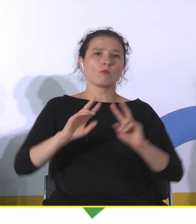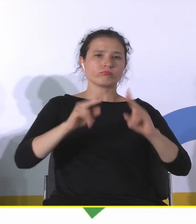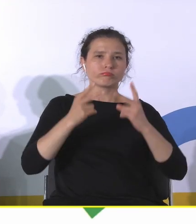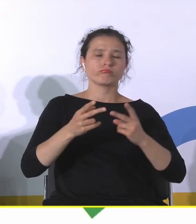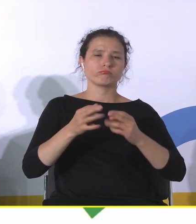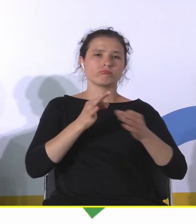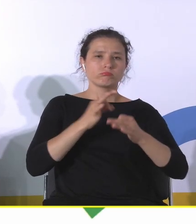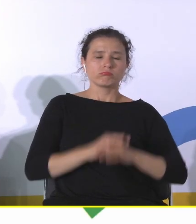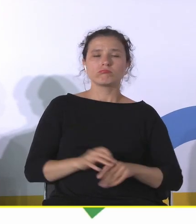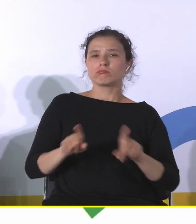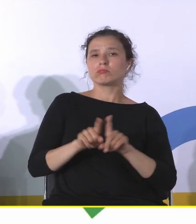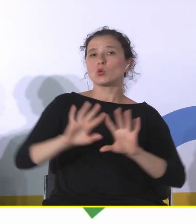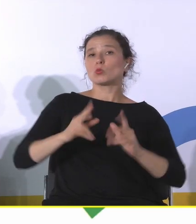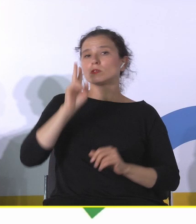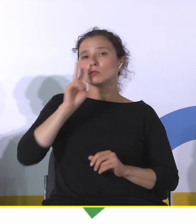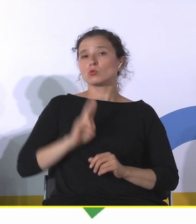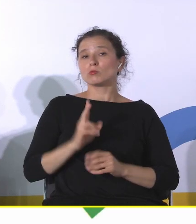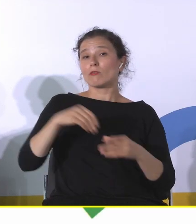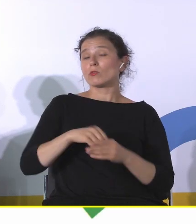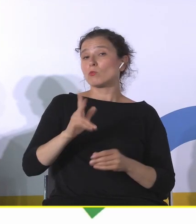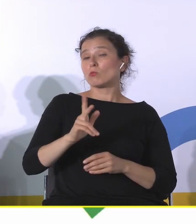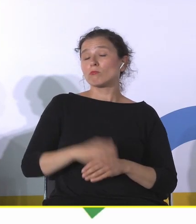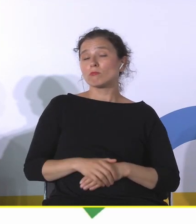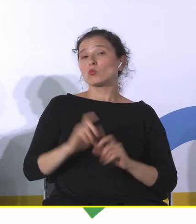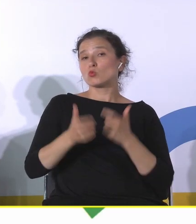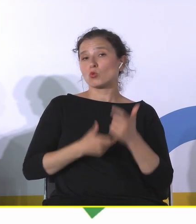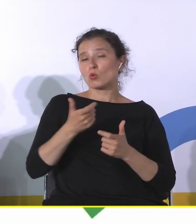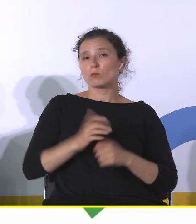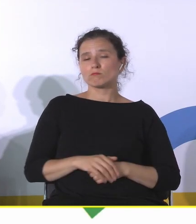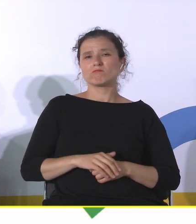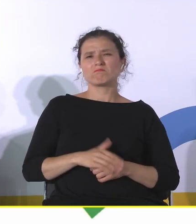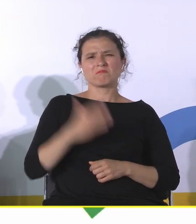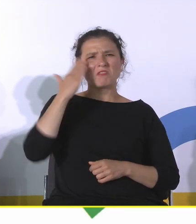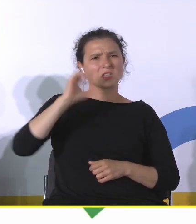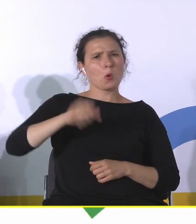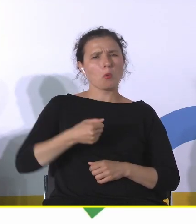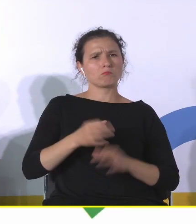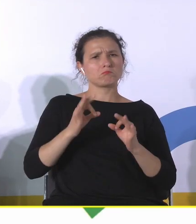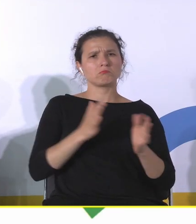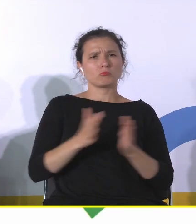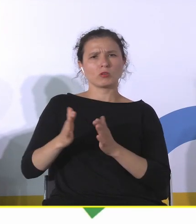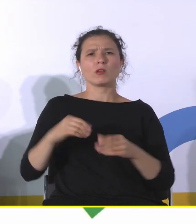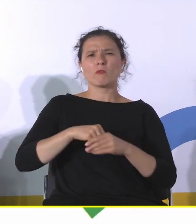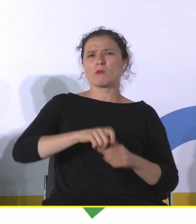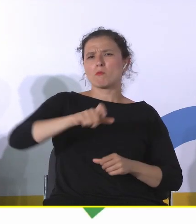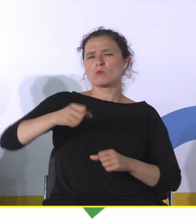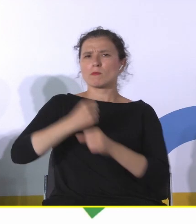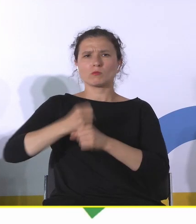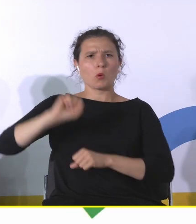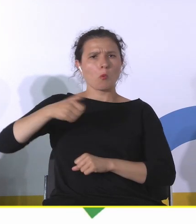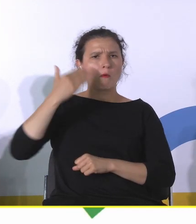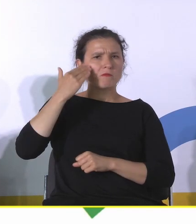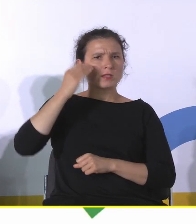również jako instytucja, które merytorycznie są doskonale przygotowane siłą ich pracowników przede wszystkim do tego, żeby na